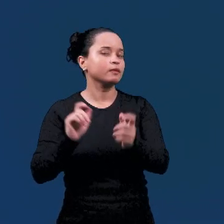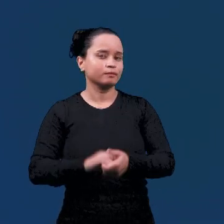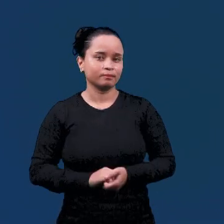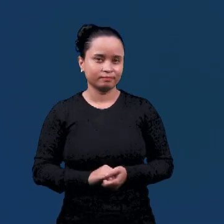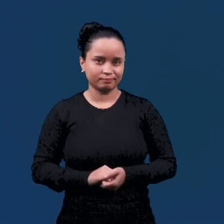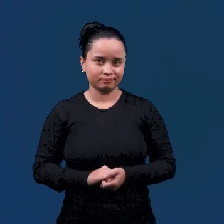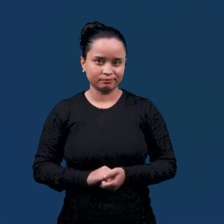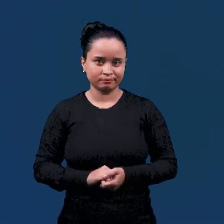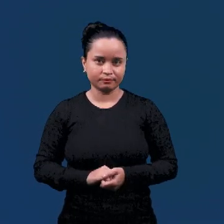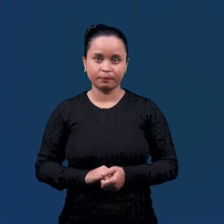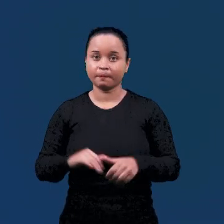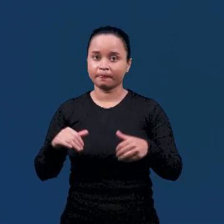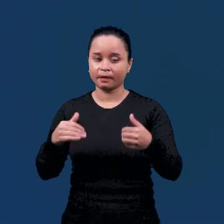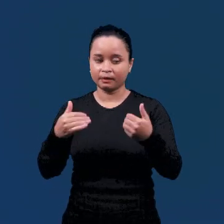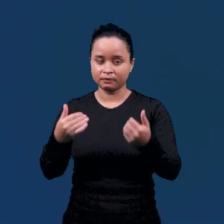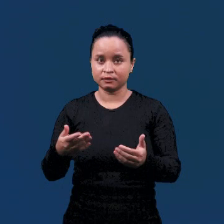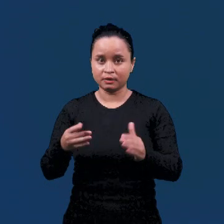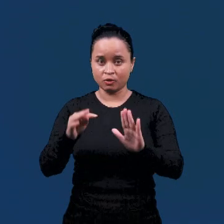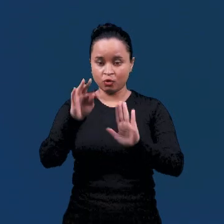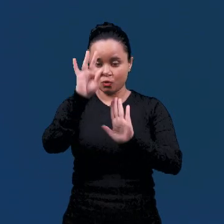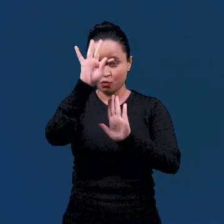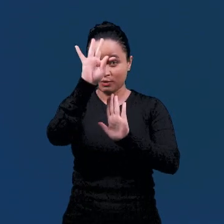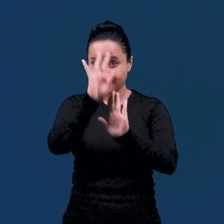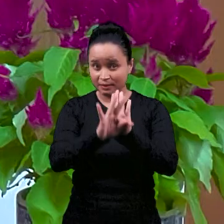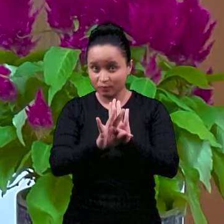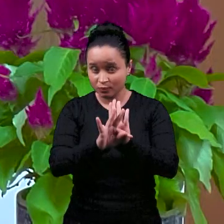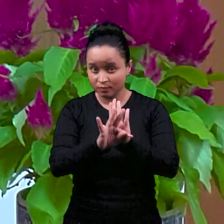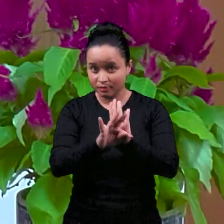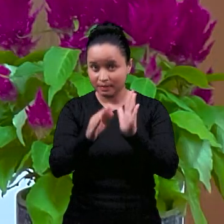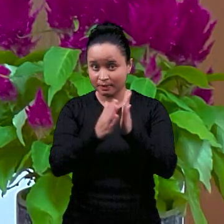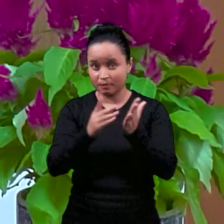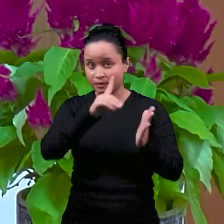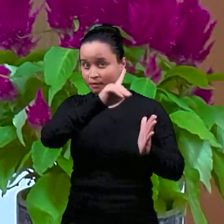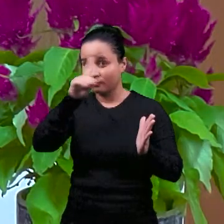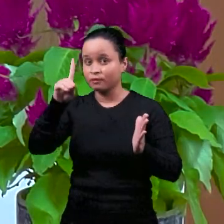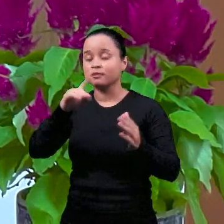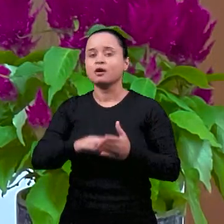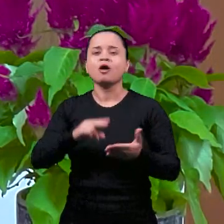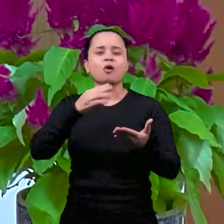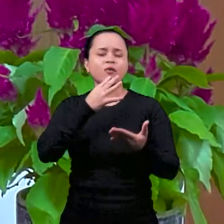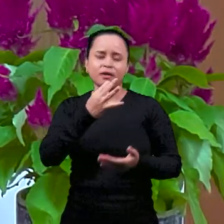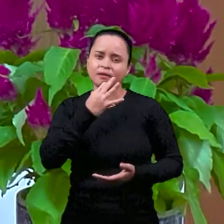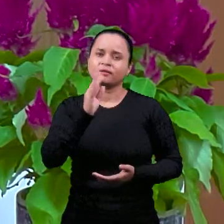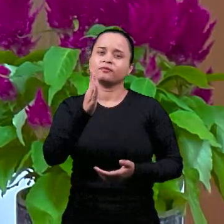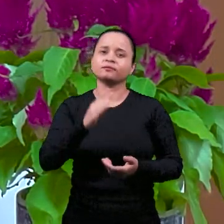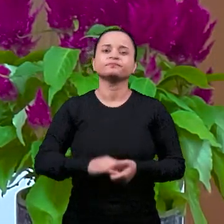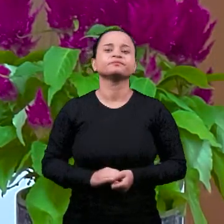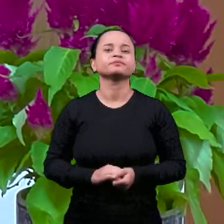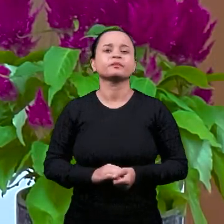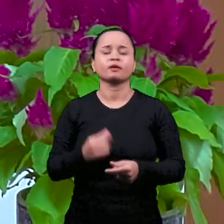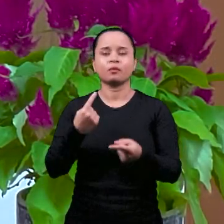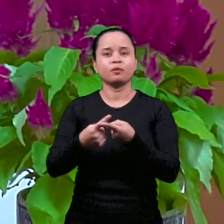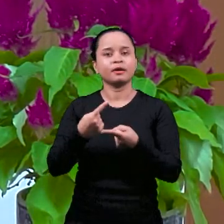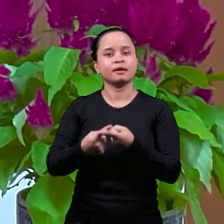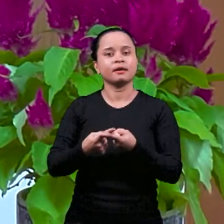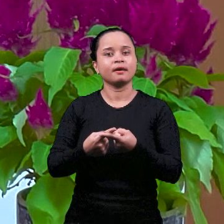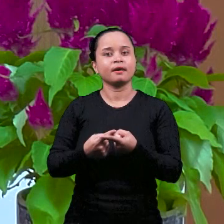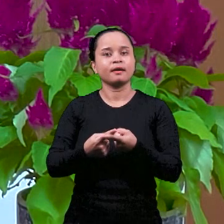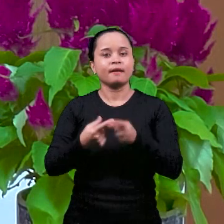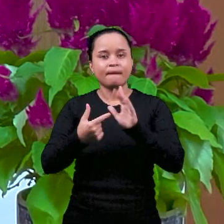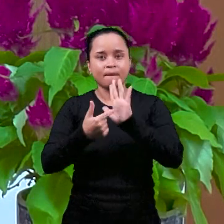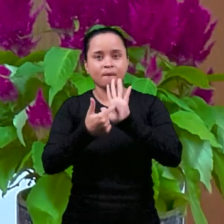Возлюбленный текст Священного Писания, он знаком многим, потому что он говорит о